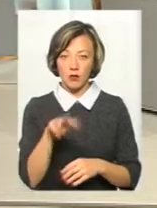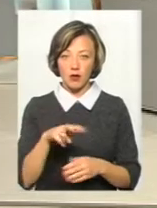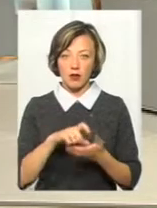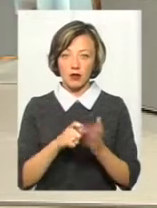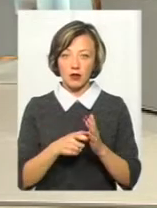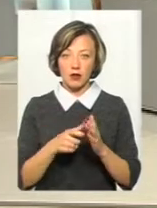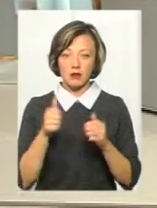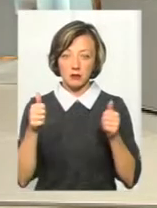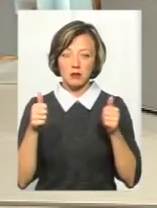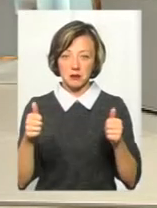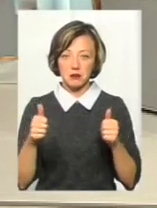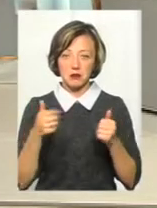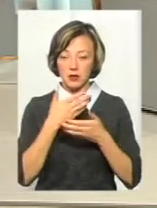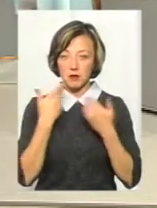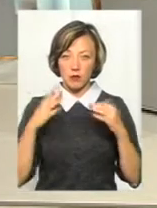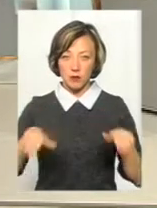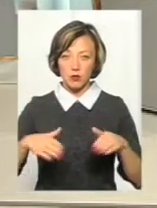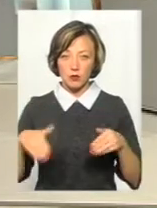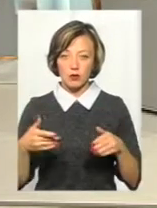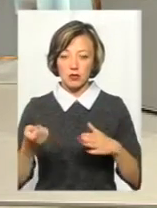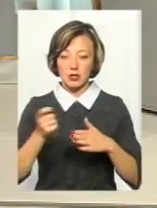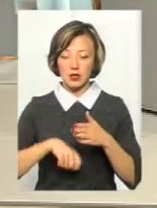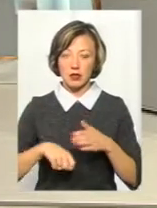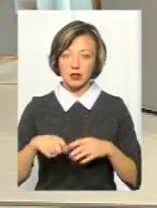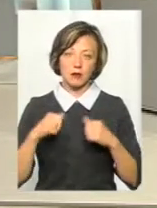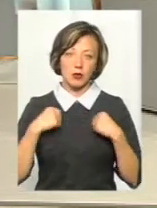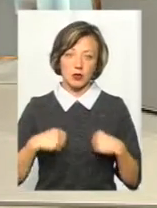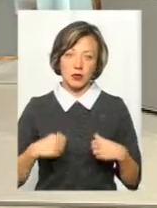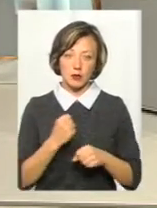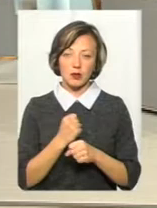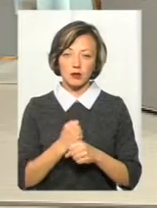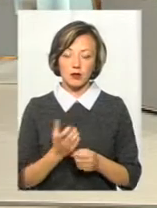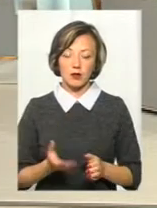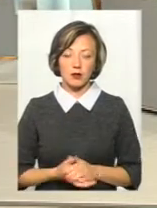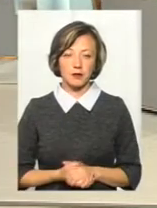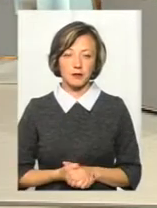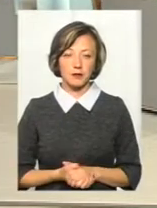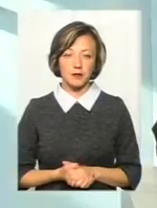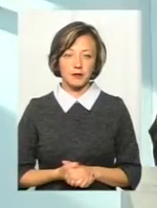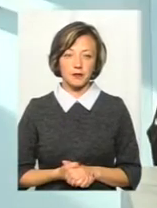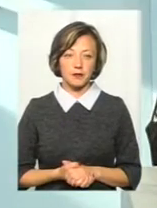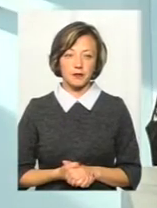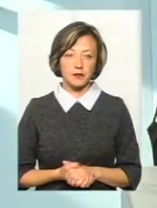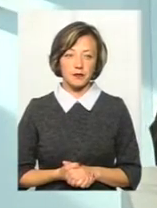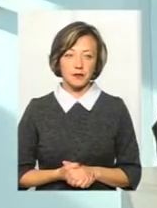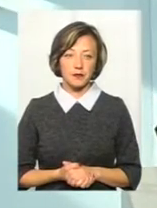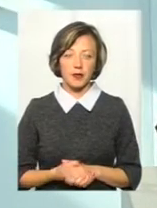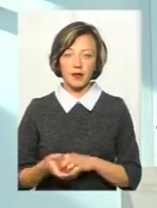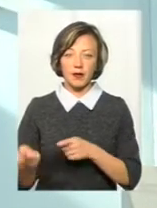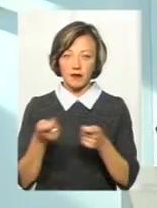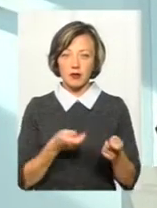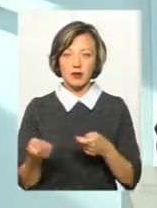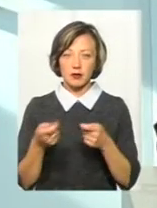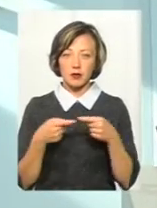прозвонили, нікого не було, закрили перші двері і собі спокійно працювали, винесли предмети